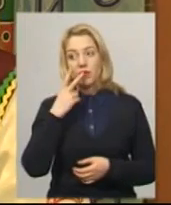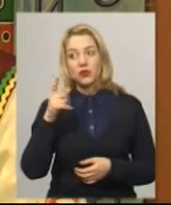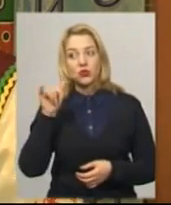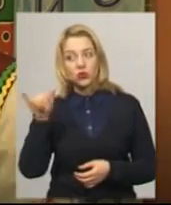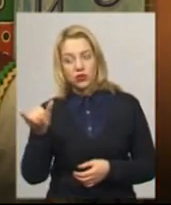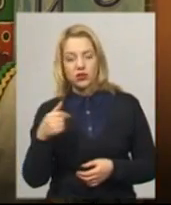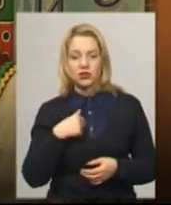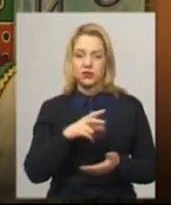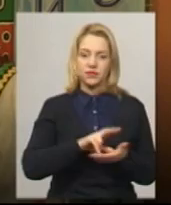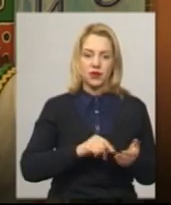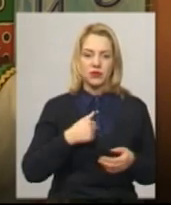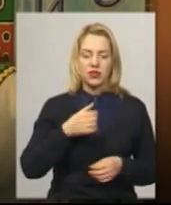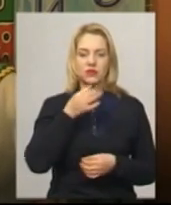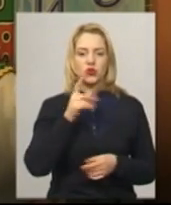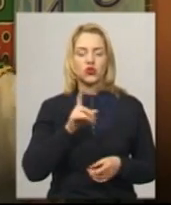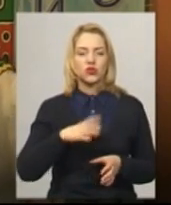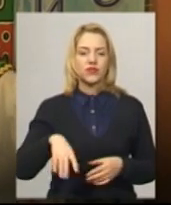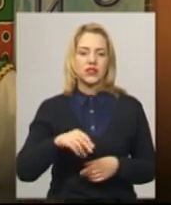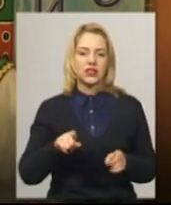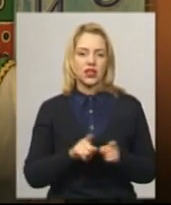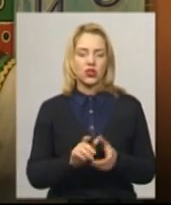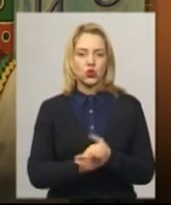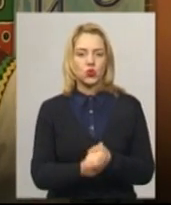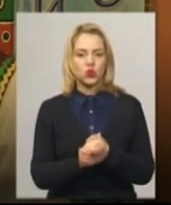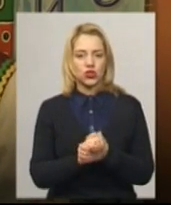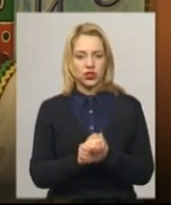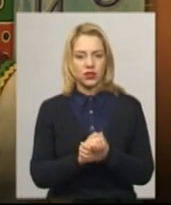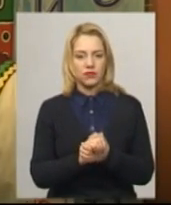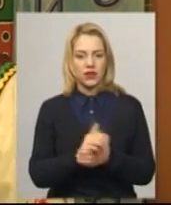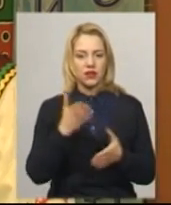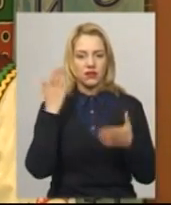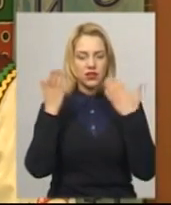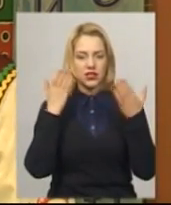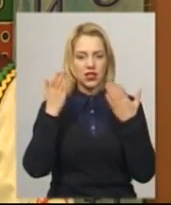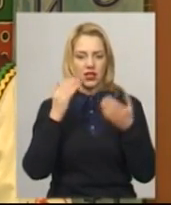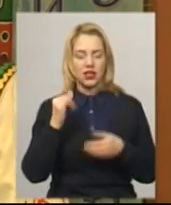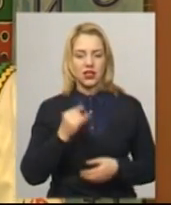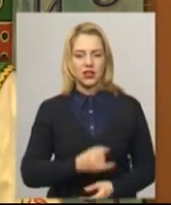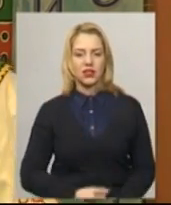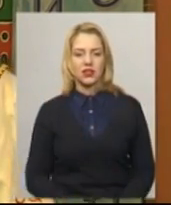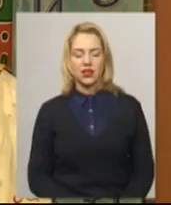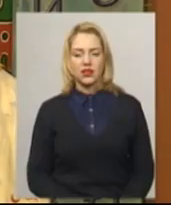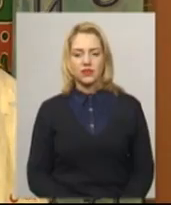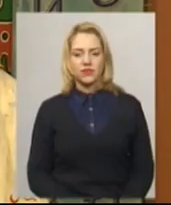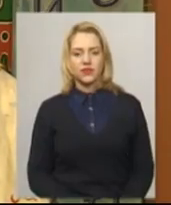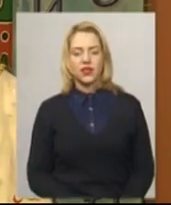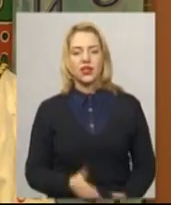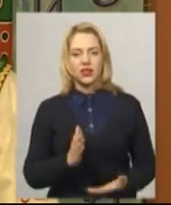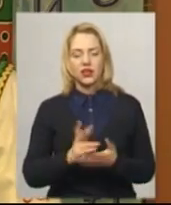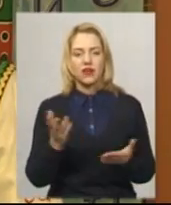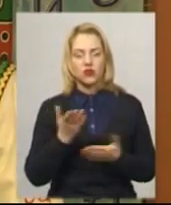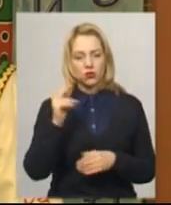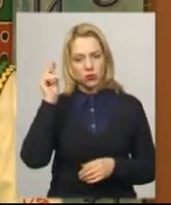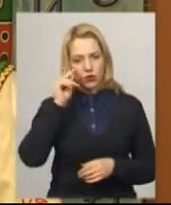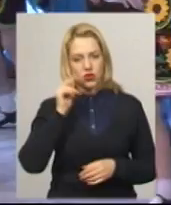них. Мені дуже сподобалось, що тут всі такі дружні, веселі і є чому повчитися